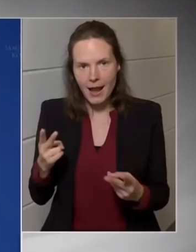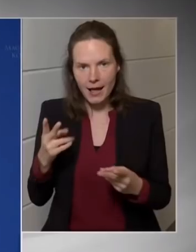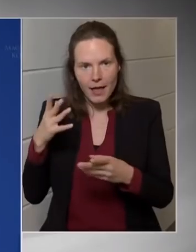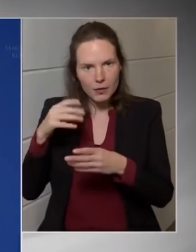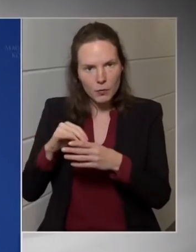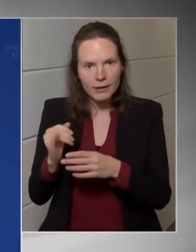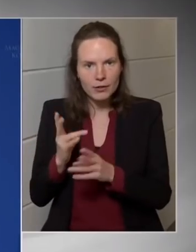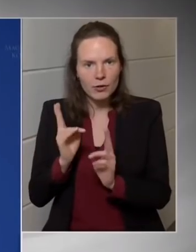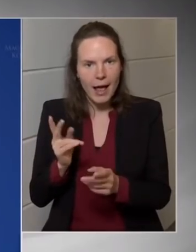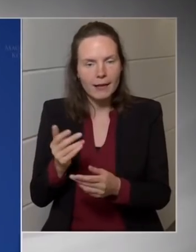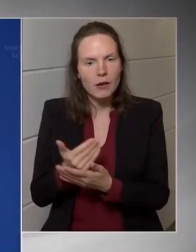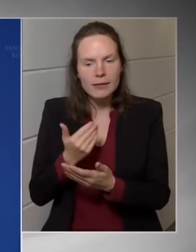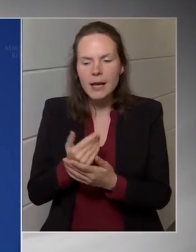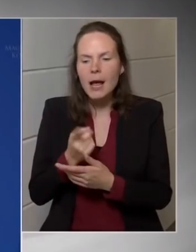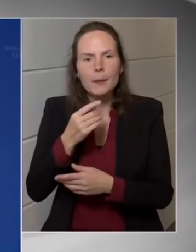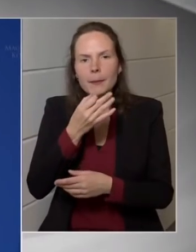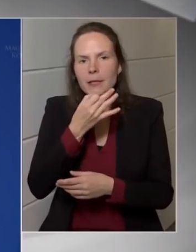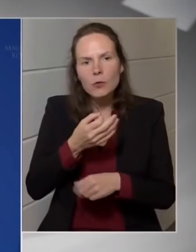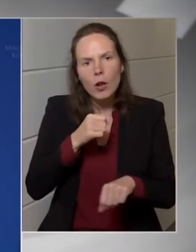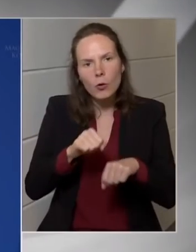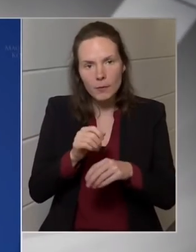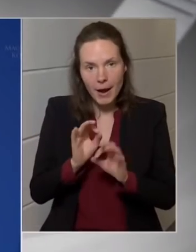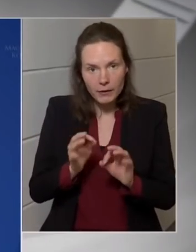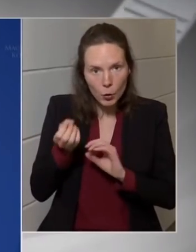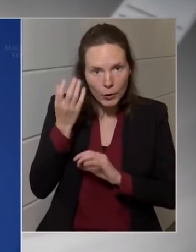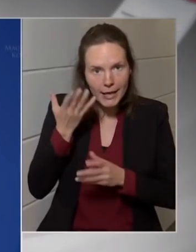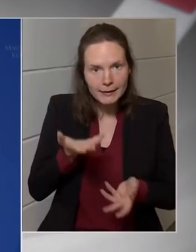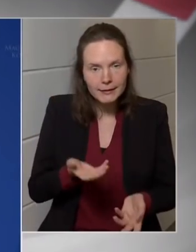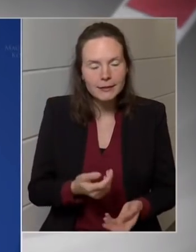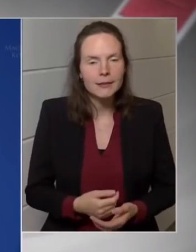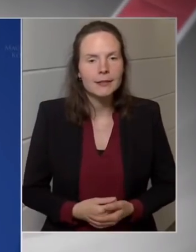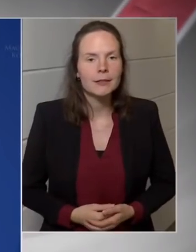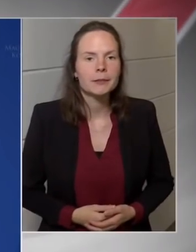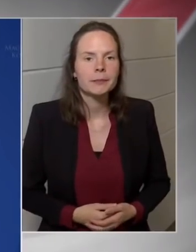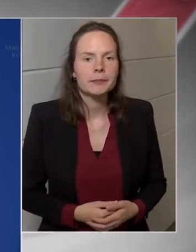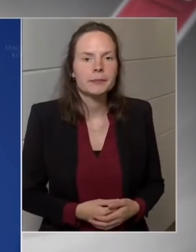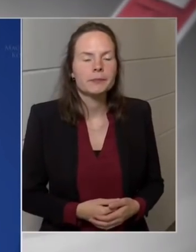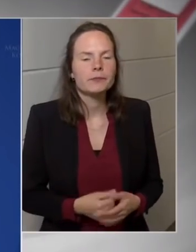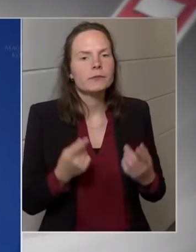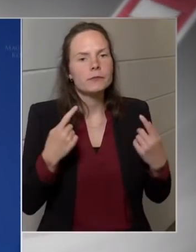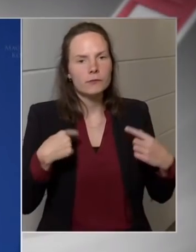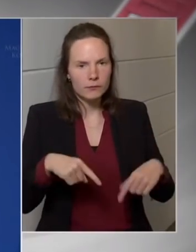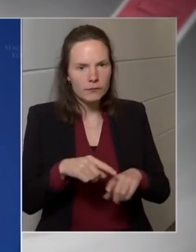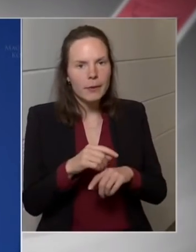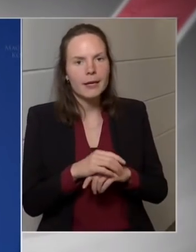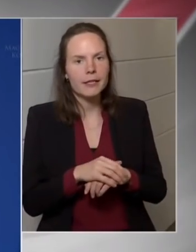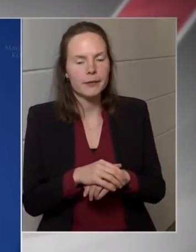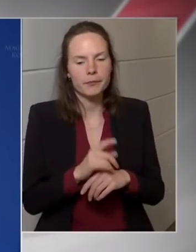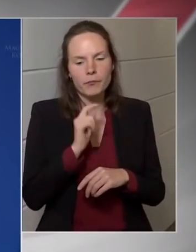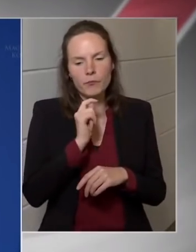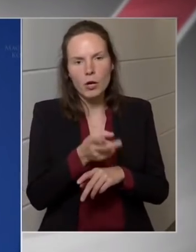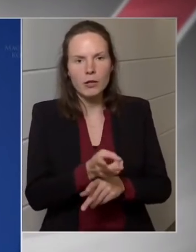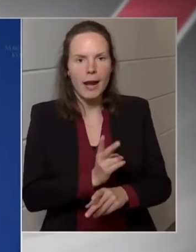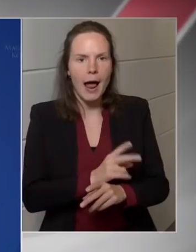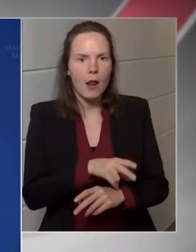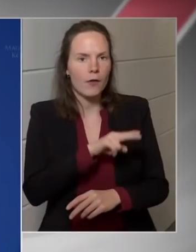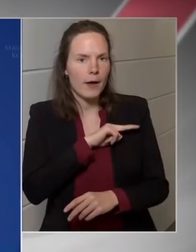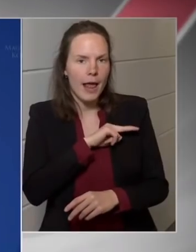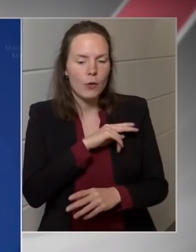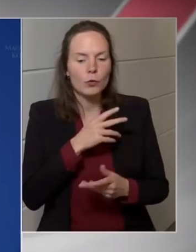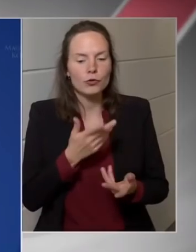Ehhez mit szól a kormány? Ezt mennyire tartja jó ötletnek? A magyar állam felelőssége az a